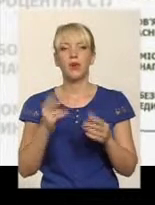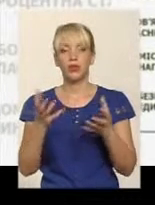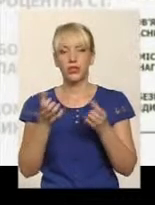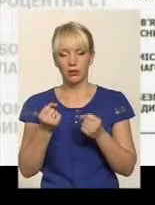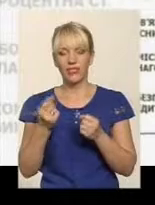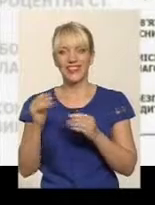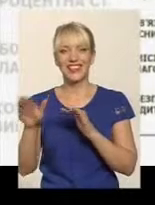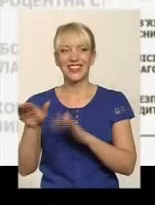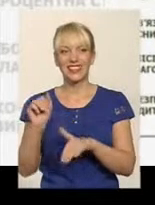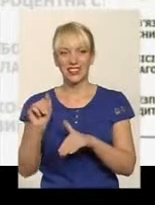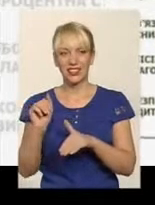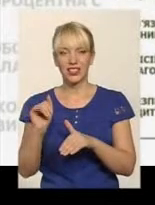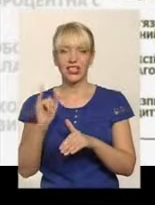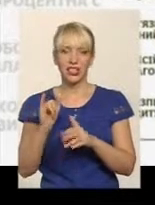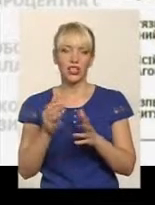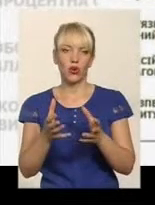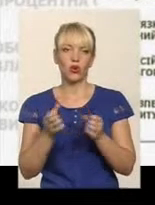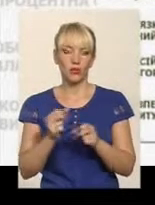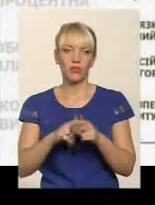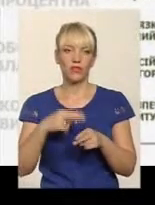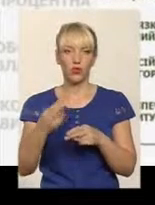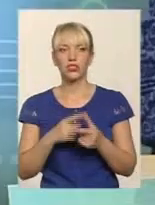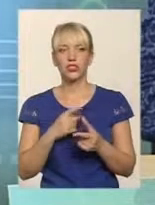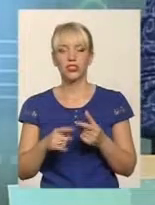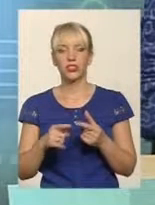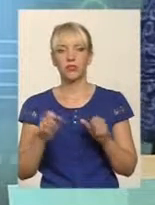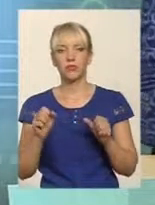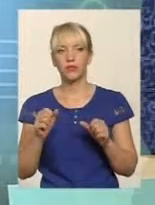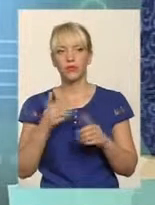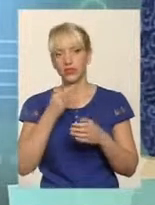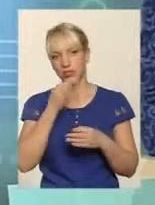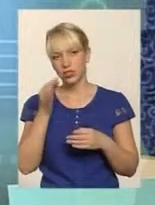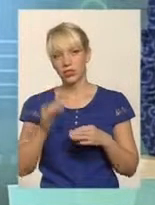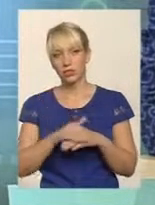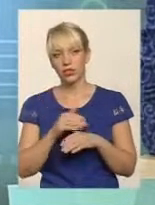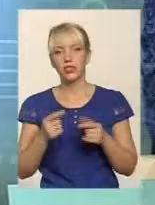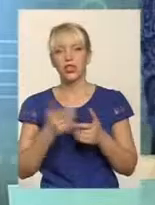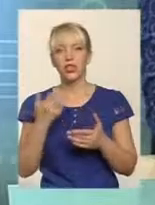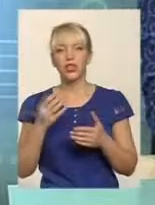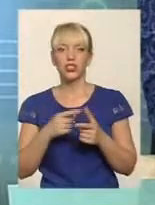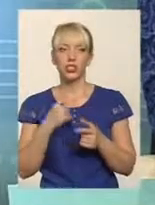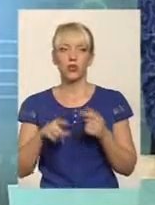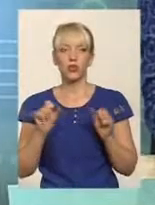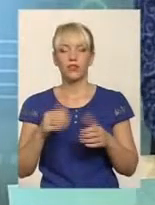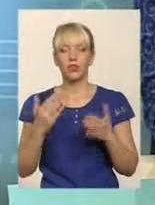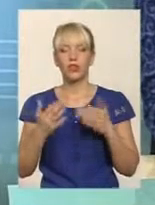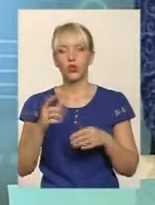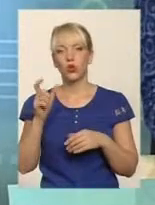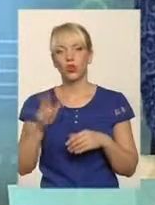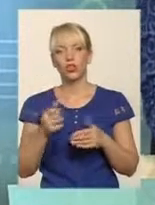отримати кредит і отримати відшкодування від держави. Скажіть, будь ласка, чи можливо, якщо людина